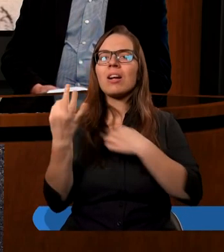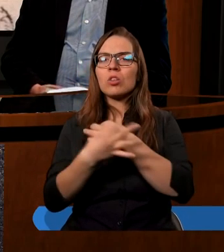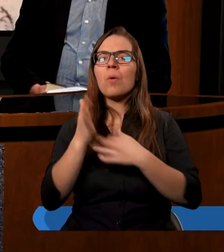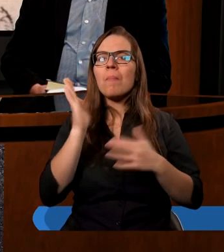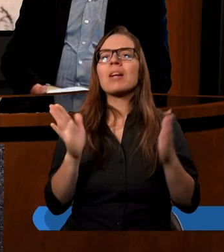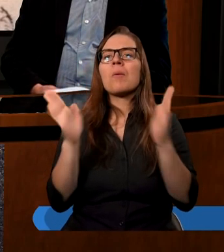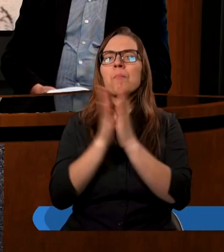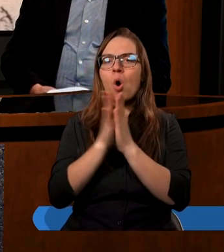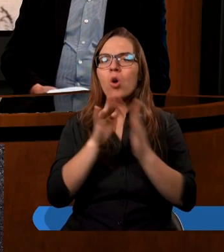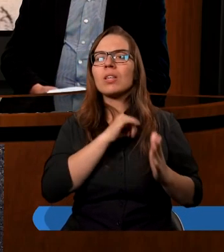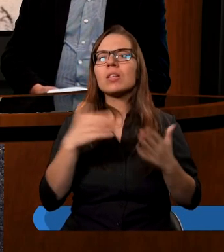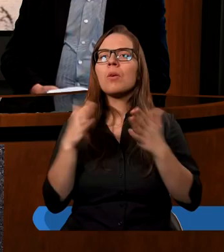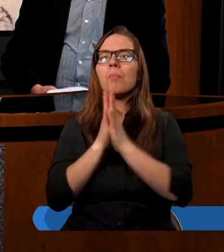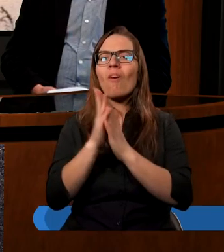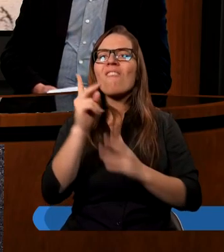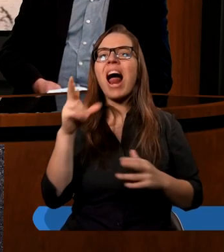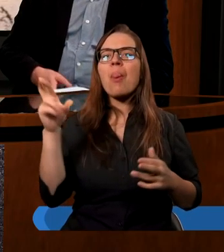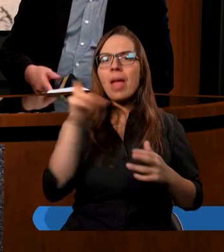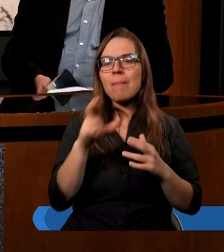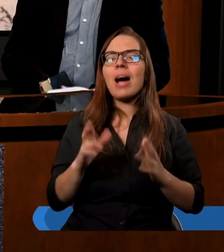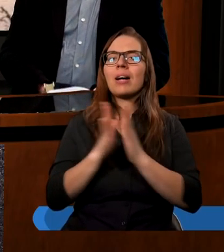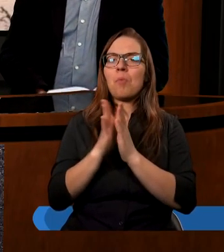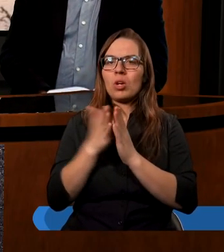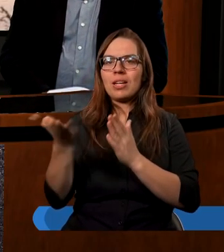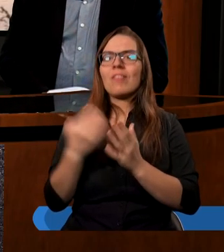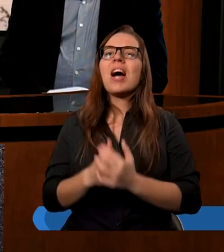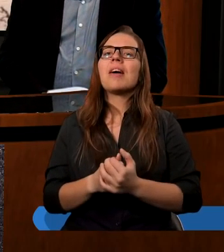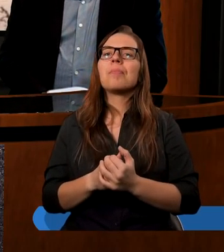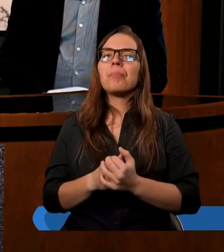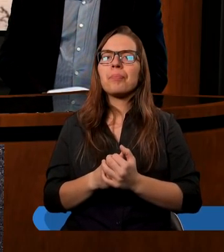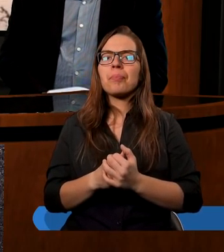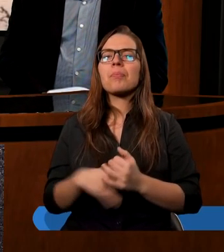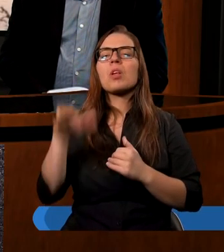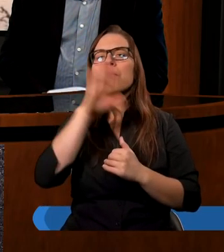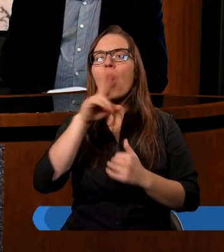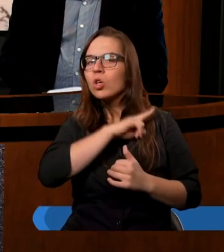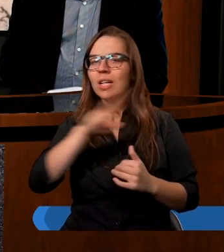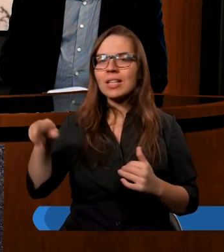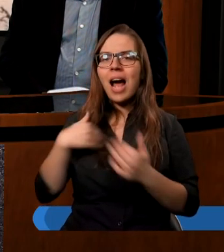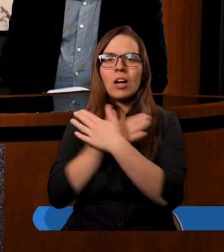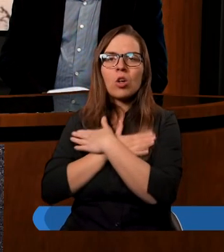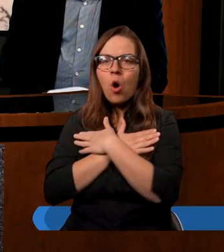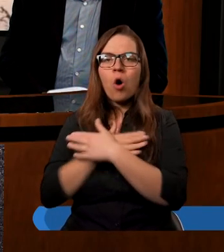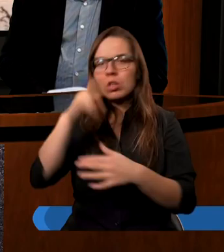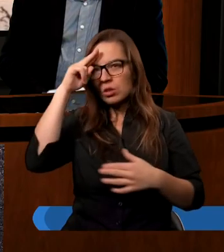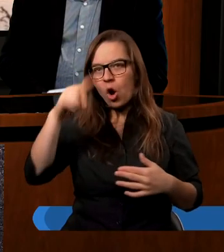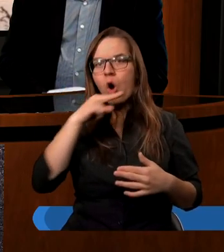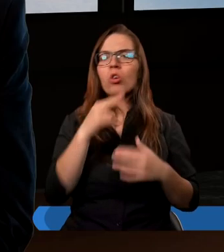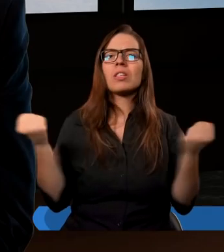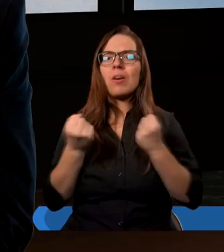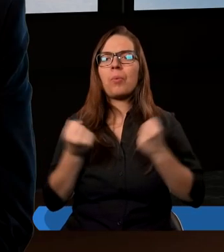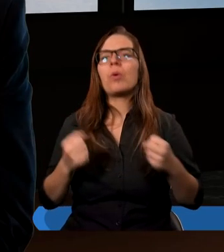będziemy kończyć modlitwą. Dlatego poproszę Waldemara o modlitwę. Boże nasz Ojcze Wszechmogący,